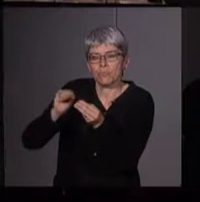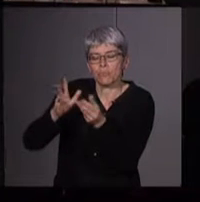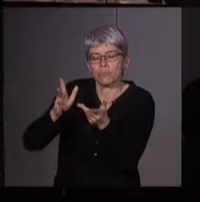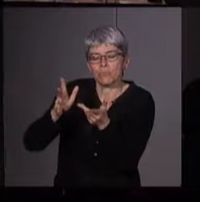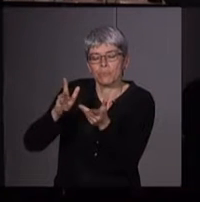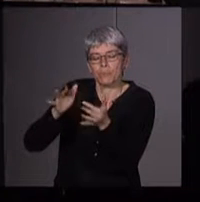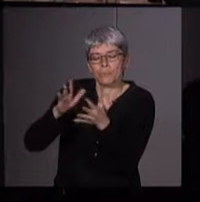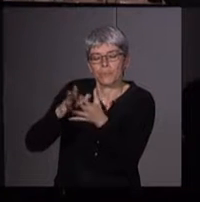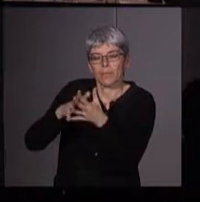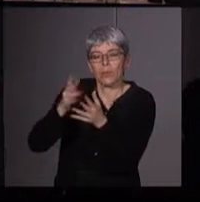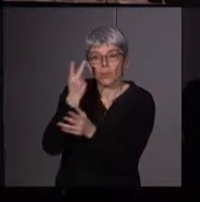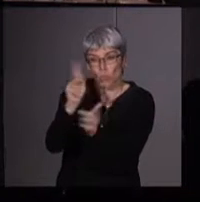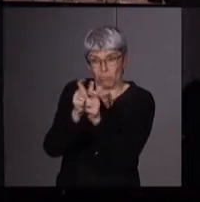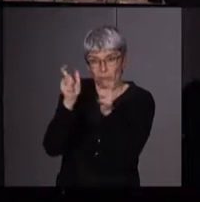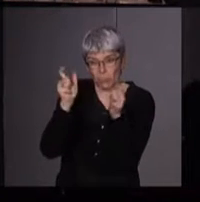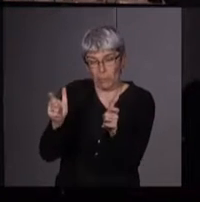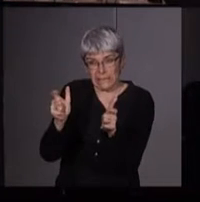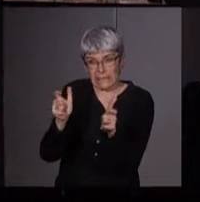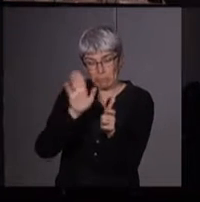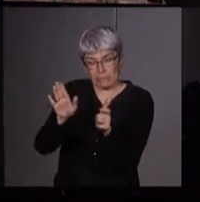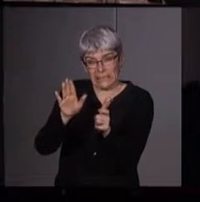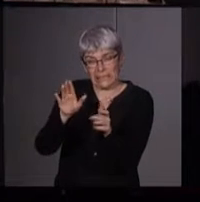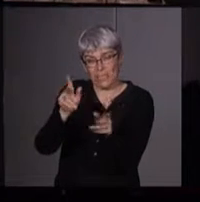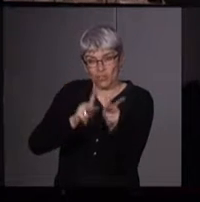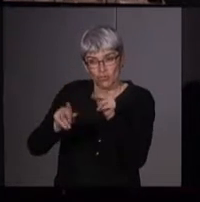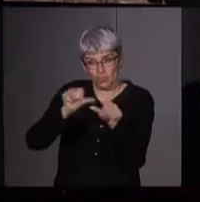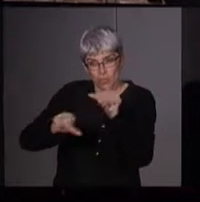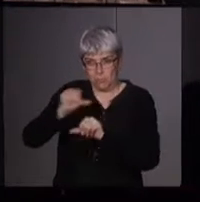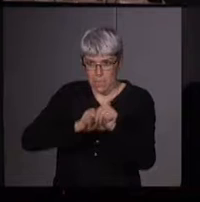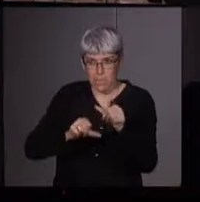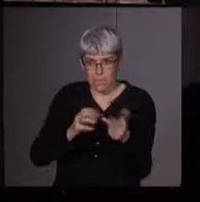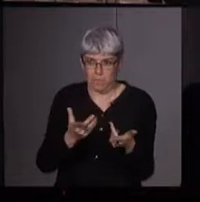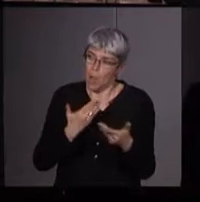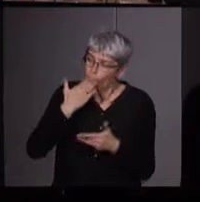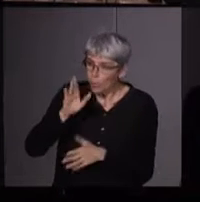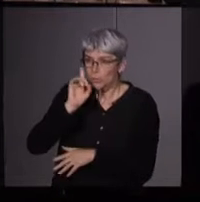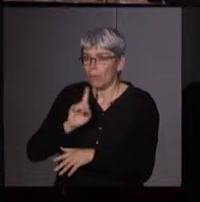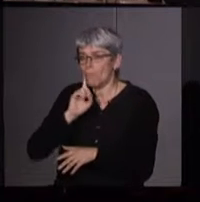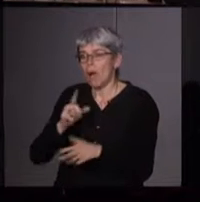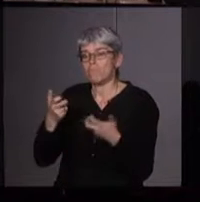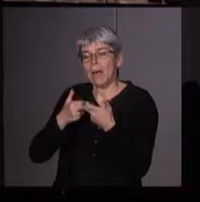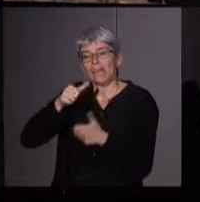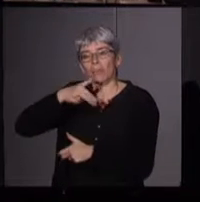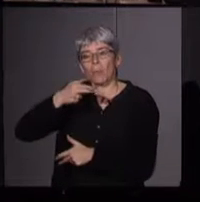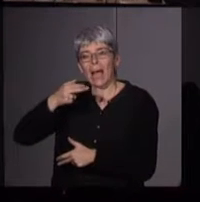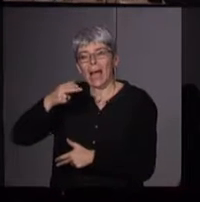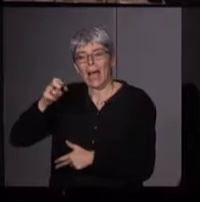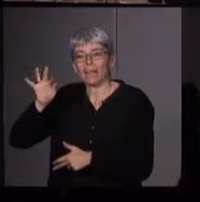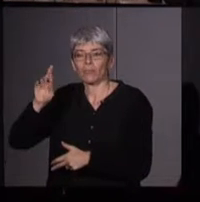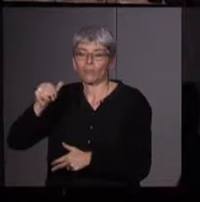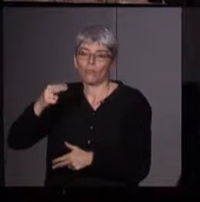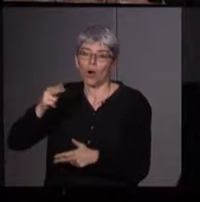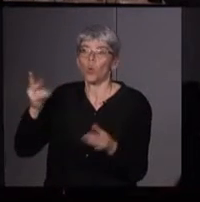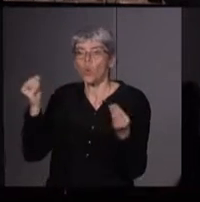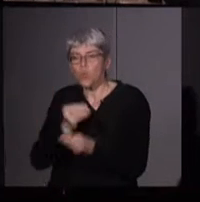faits par son entreprise pétrochimique, mais aussi pour des femmes comme Anne Franck ou Marilyn Monroe